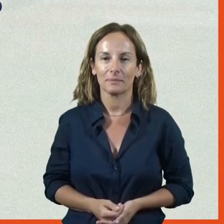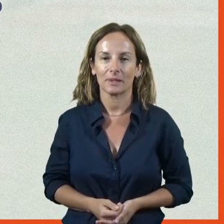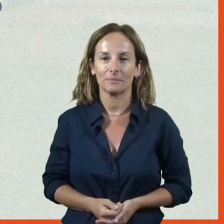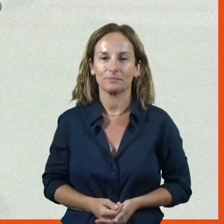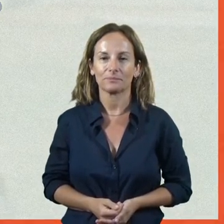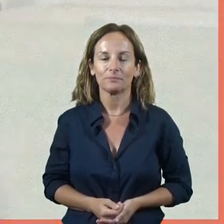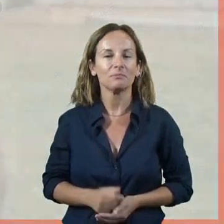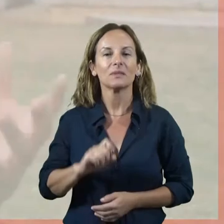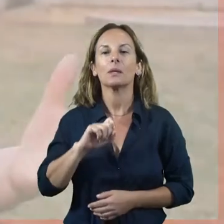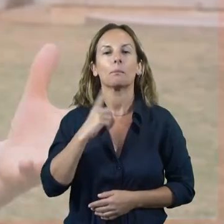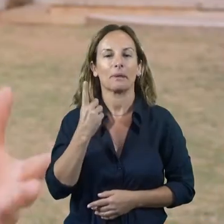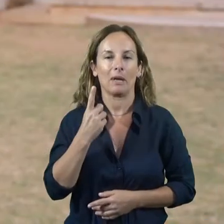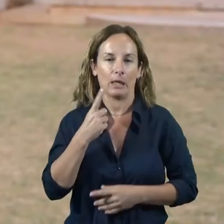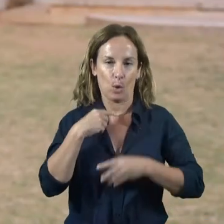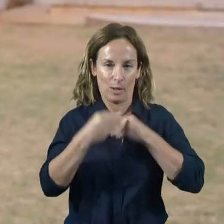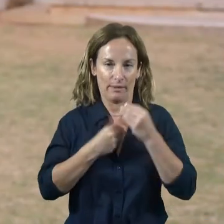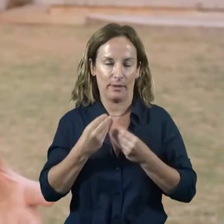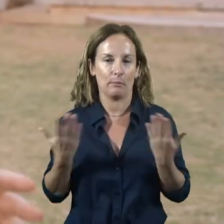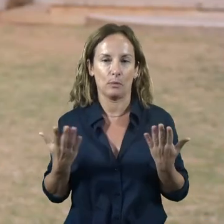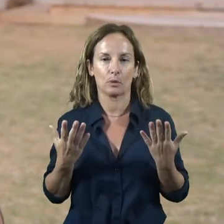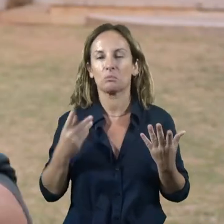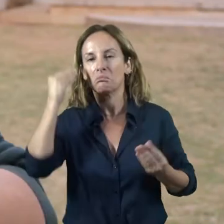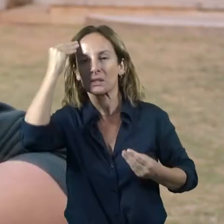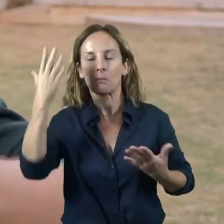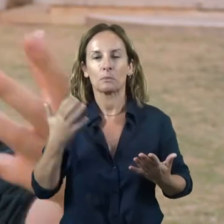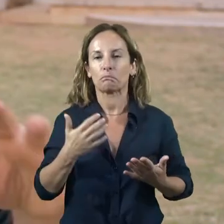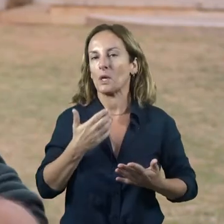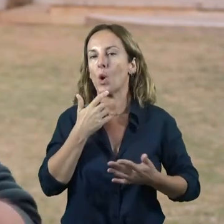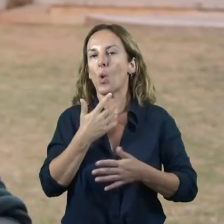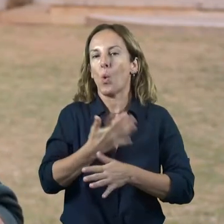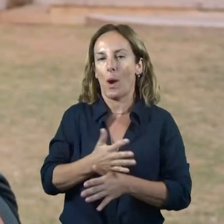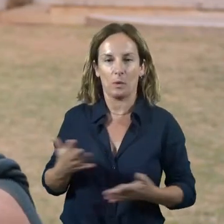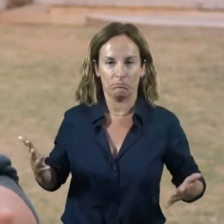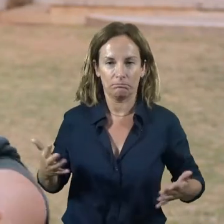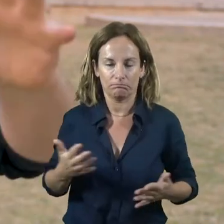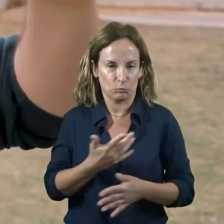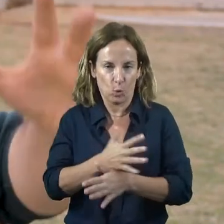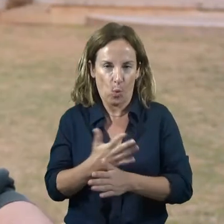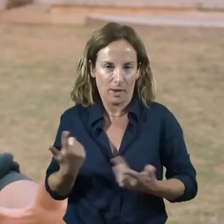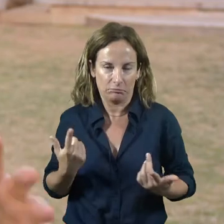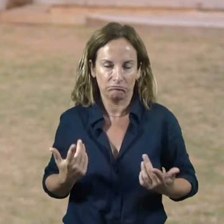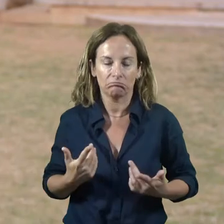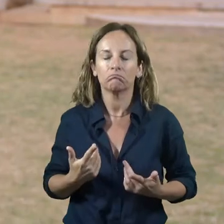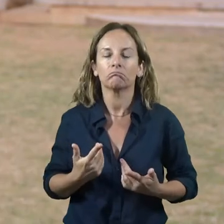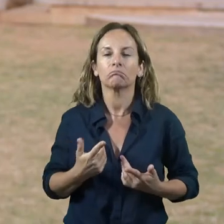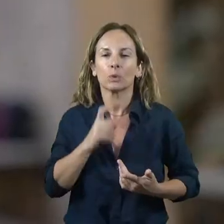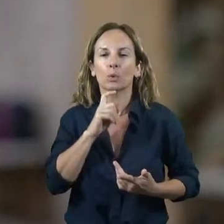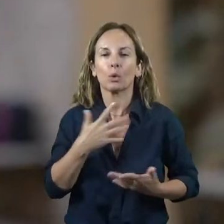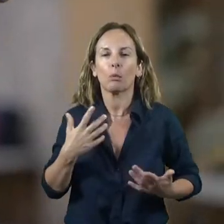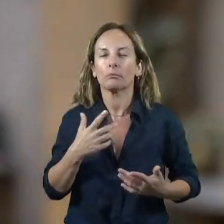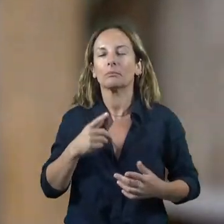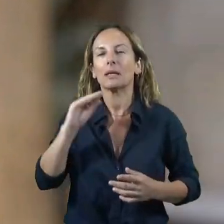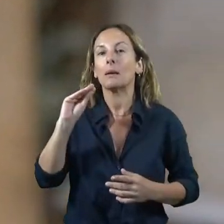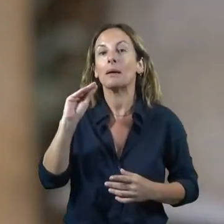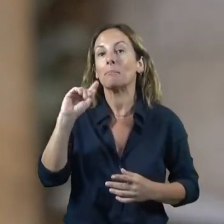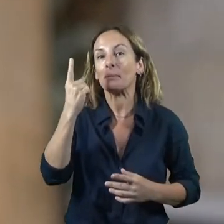La primera cosa que fem quan ens plantegem, va, anem a fer alguna cosa com si fos un joc, i no parlem de gamificació, com si fos un joc, és quin